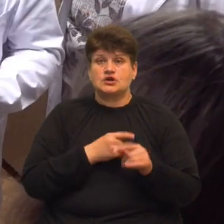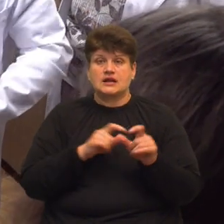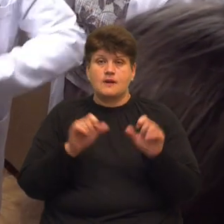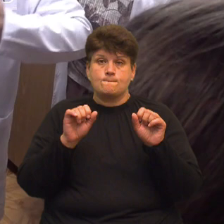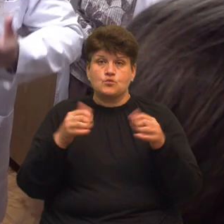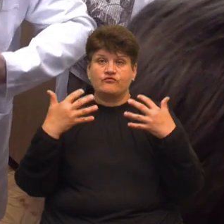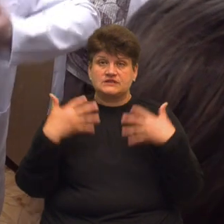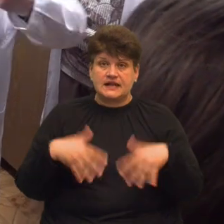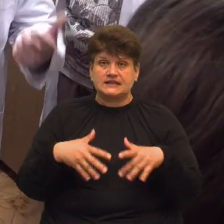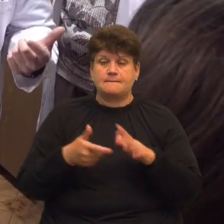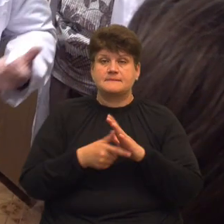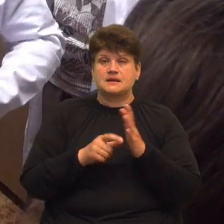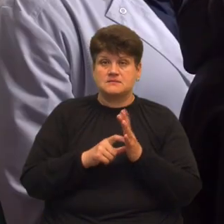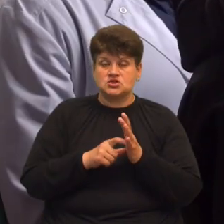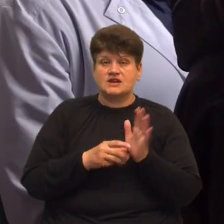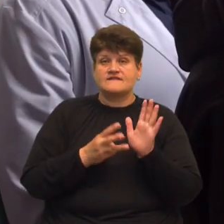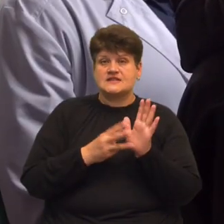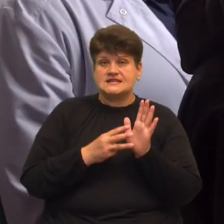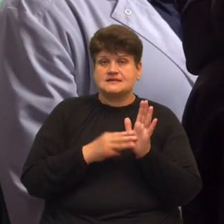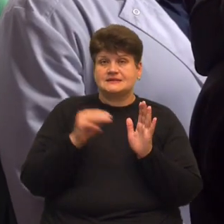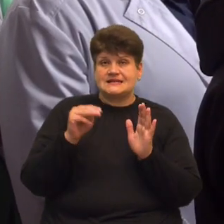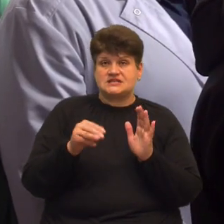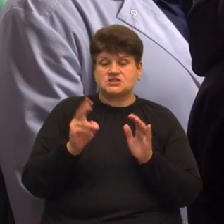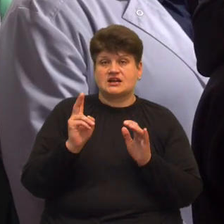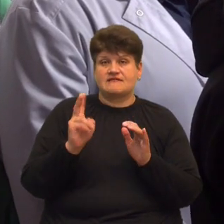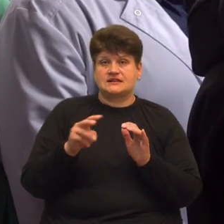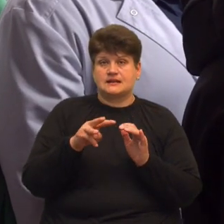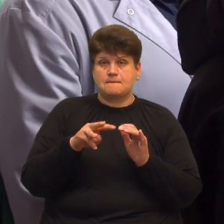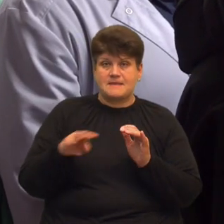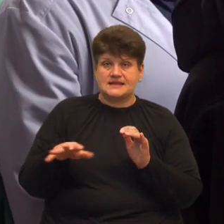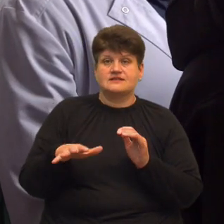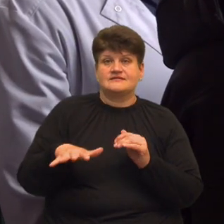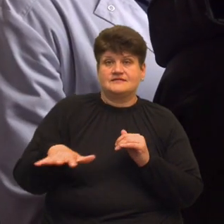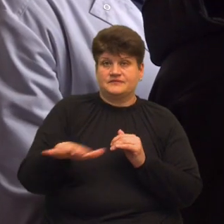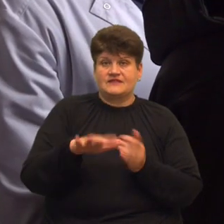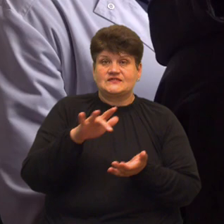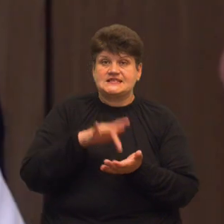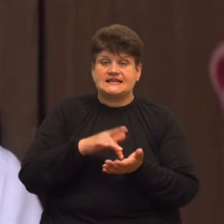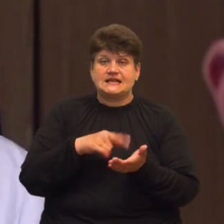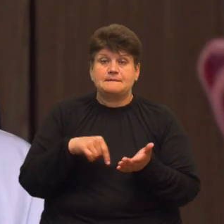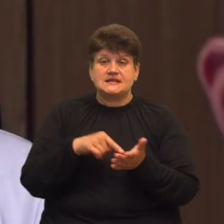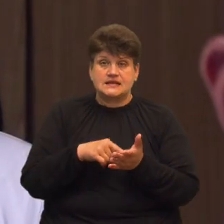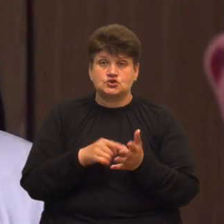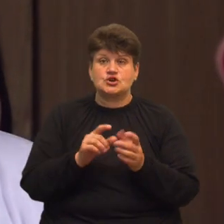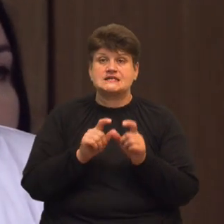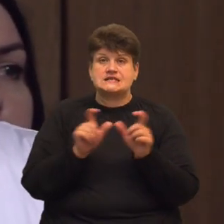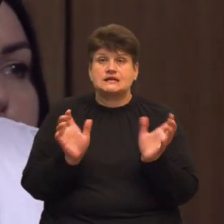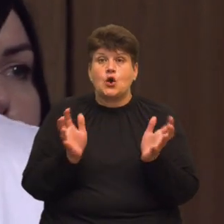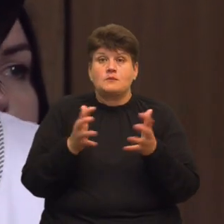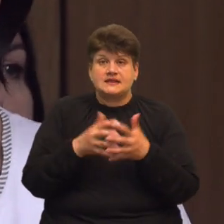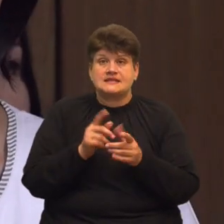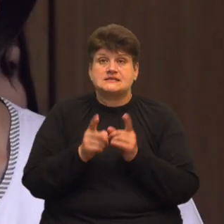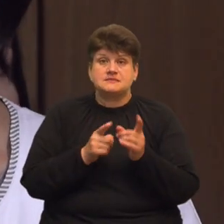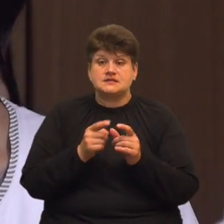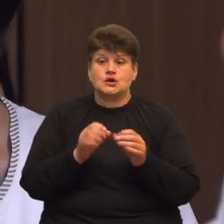приміщення площею понад 8 тисяч квадратних метрів у центрі міста. Адже якщо заклади об'єднаються, зміниться юридична назва і